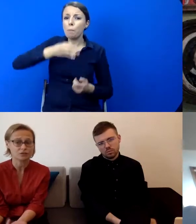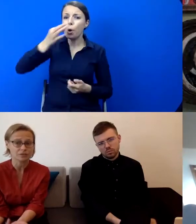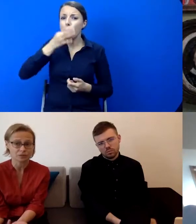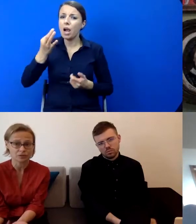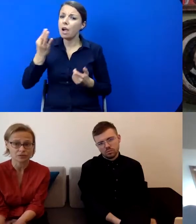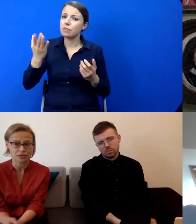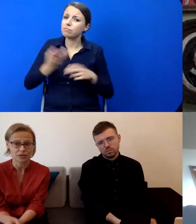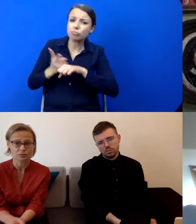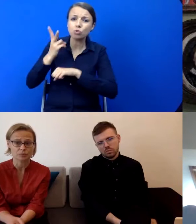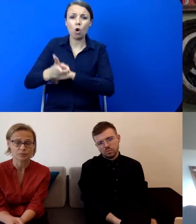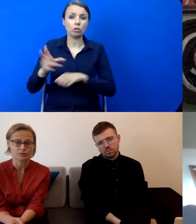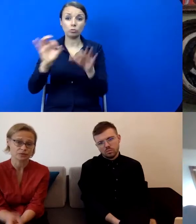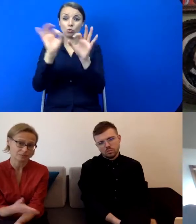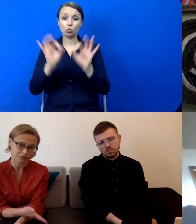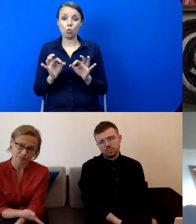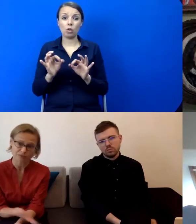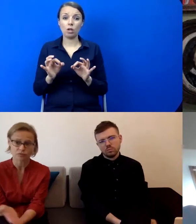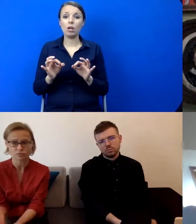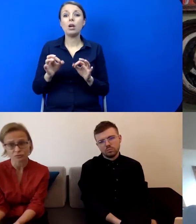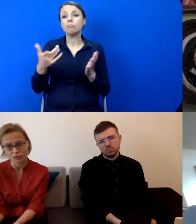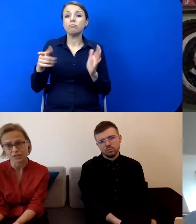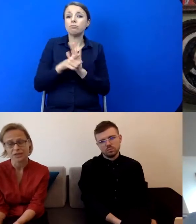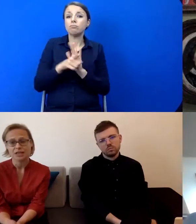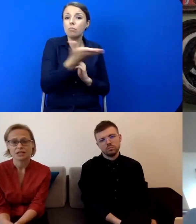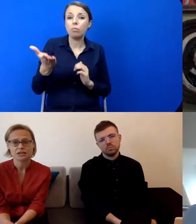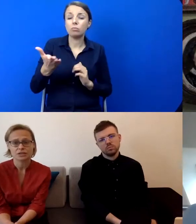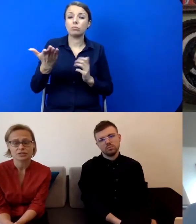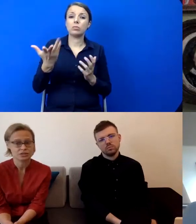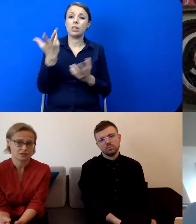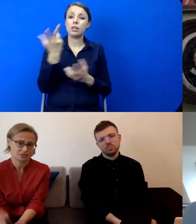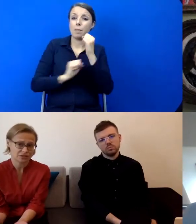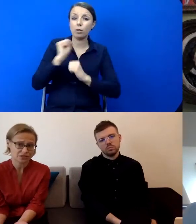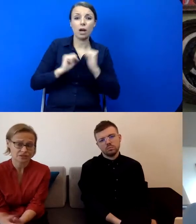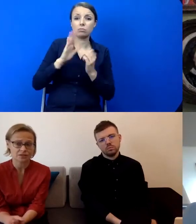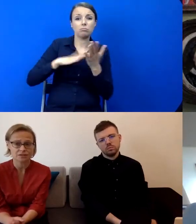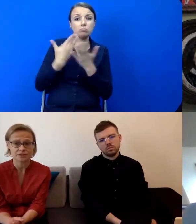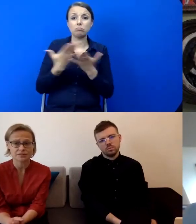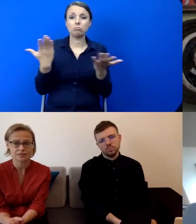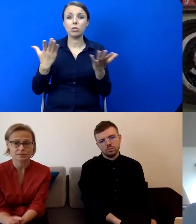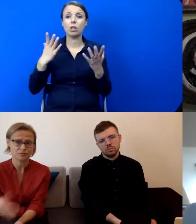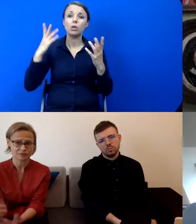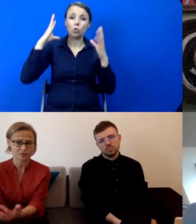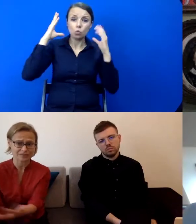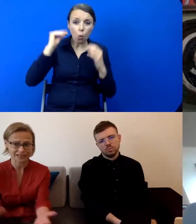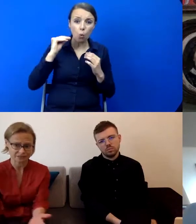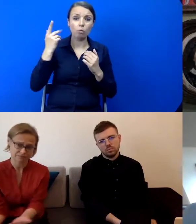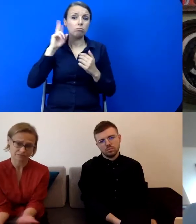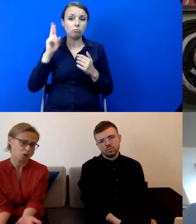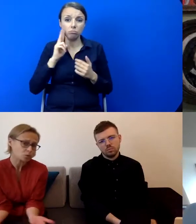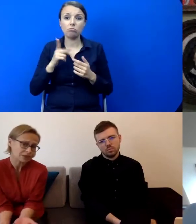dostęp do tej sztuki dla osób z niepełnosprawnościami